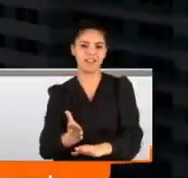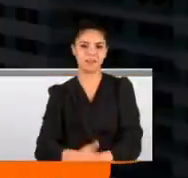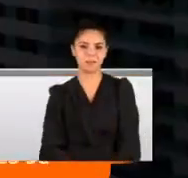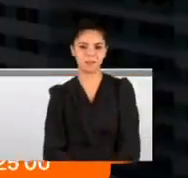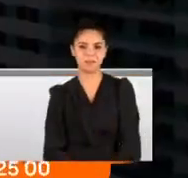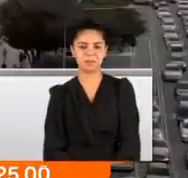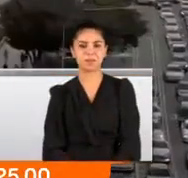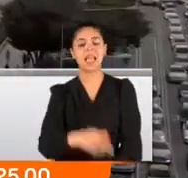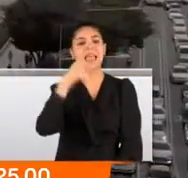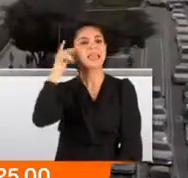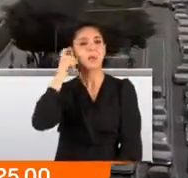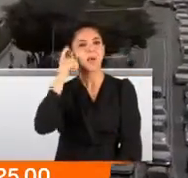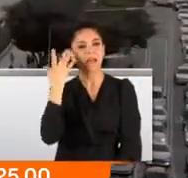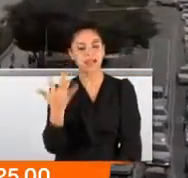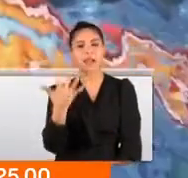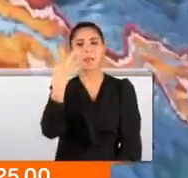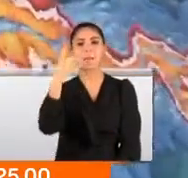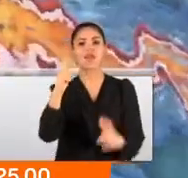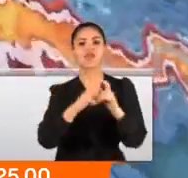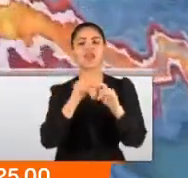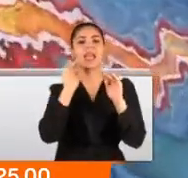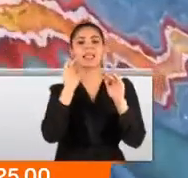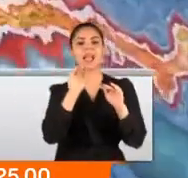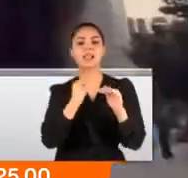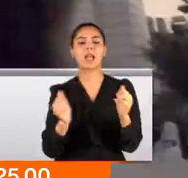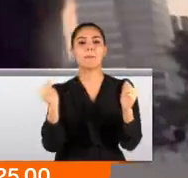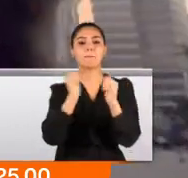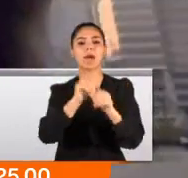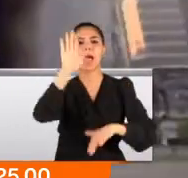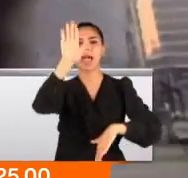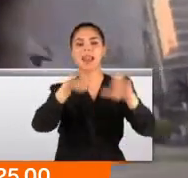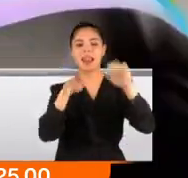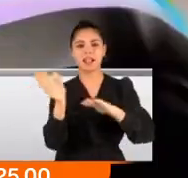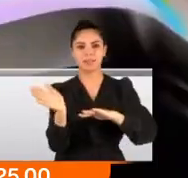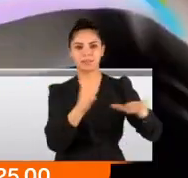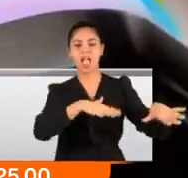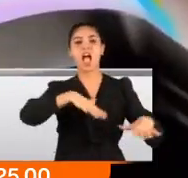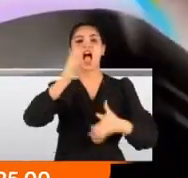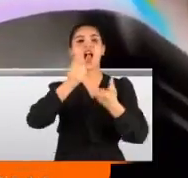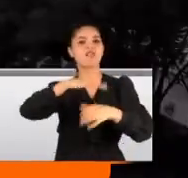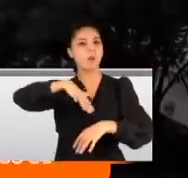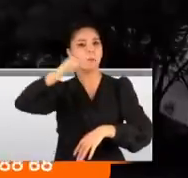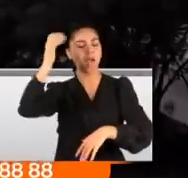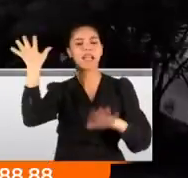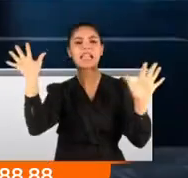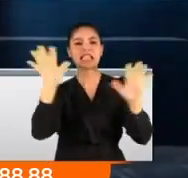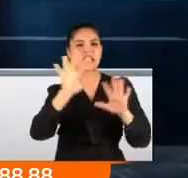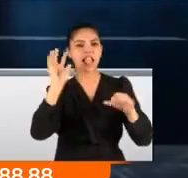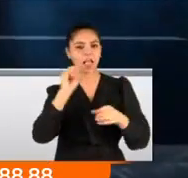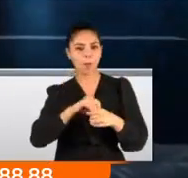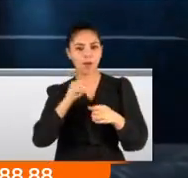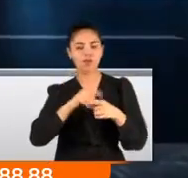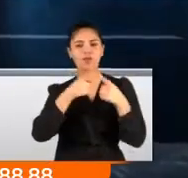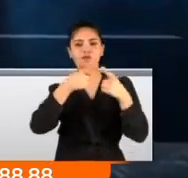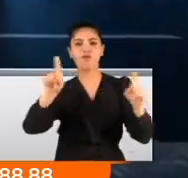Yapay zeka ve 5G destekli teknolojiler reklam billboardlarının yanı sıra alışveriş merkezi, sinema ve müzelerde farklı